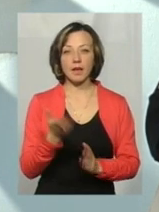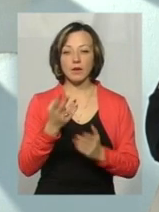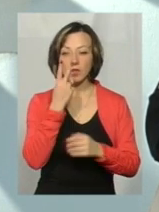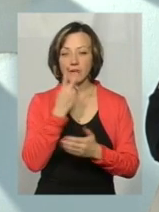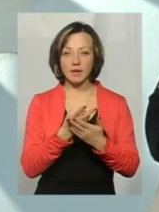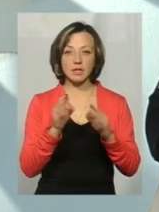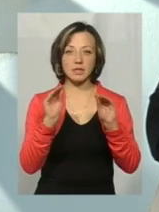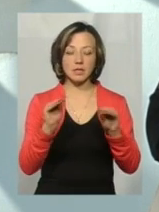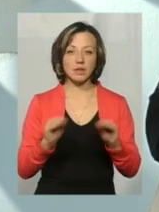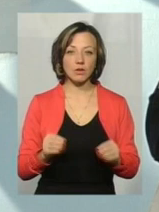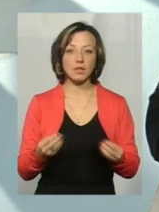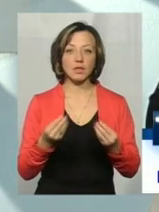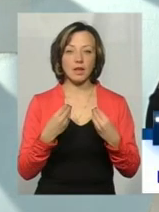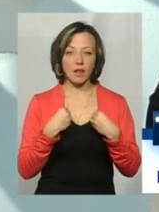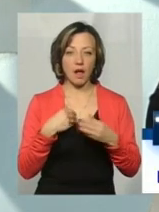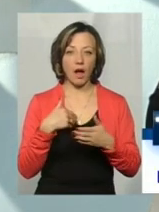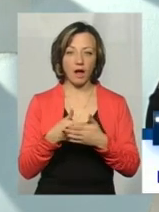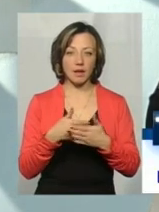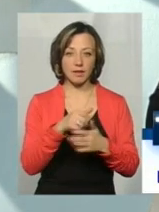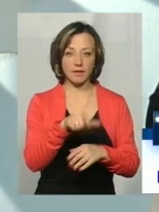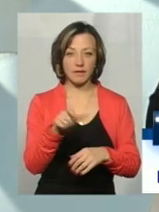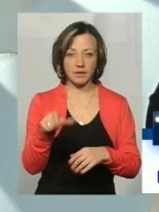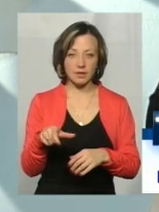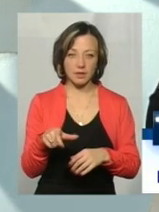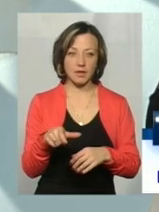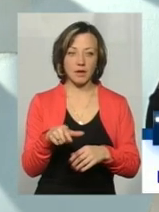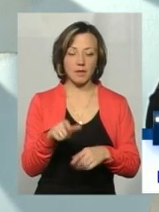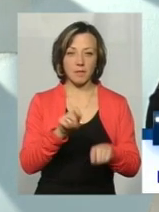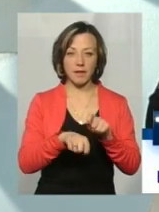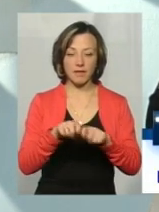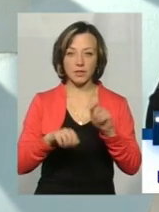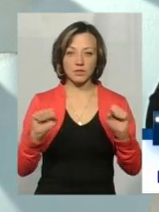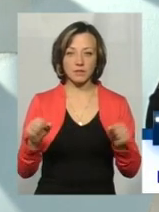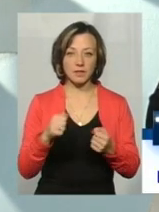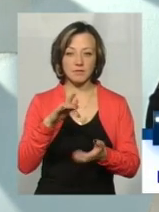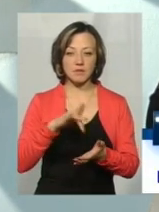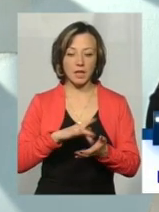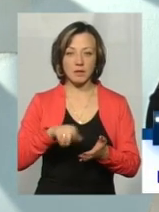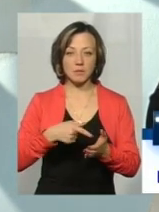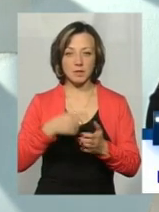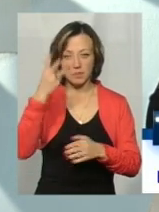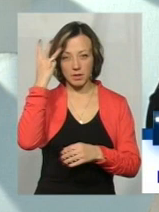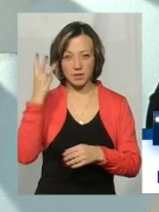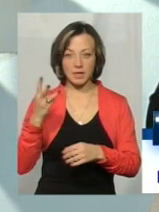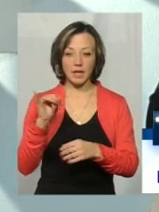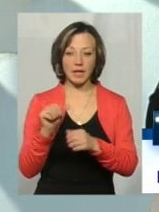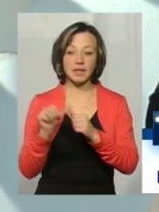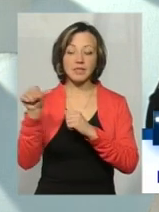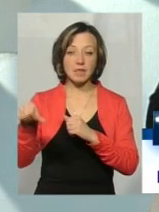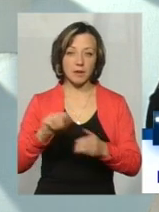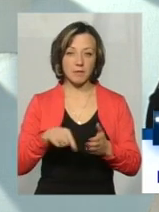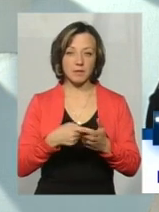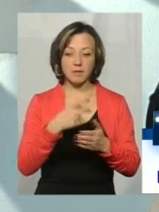статистику, яку нам надали активісти, вони взяли прилад, які вимірюють швидкість, та в центрі, майже, Хмельницького, та на околиці зробили виміри